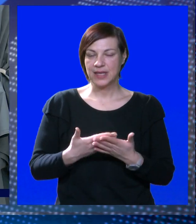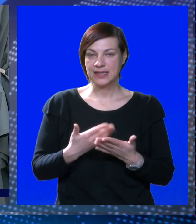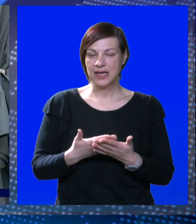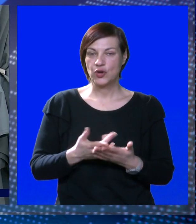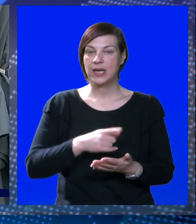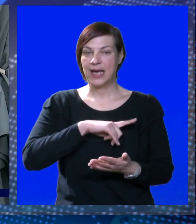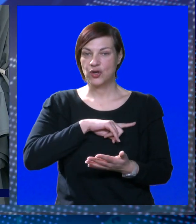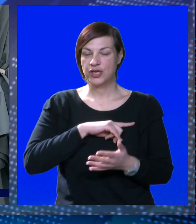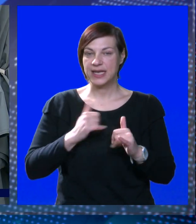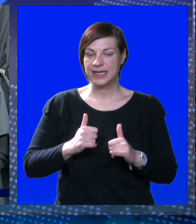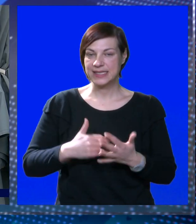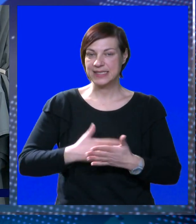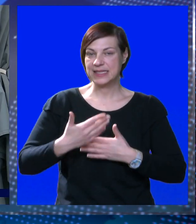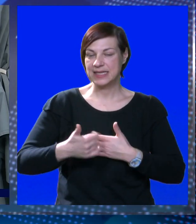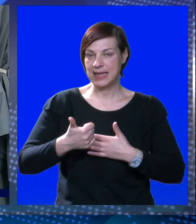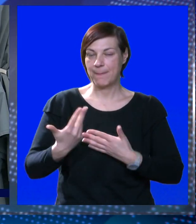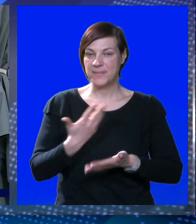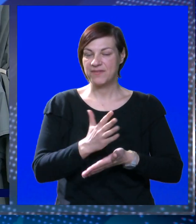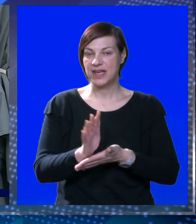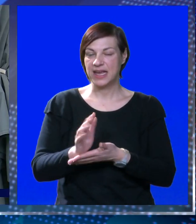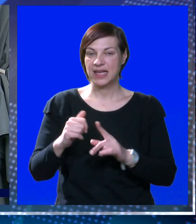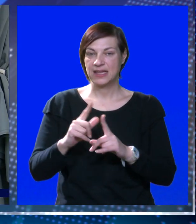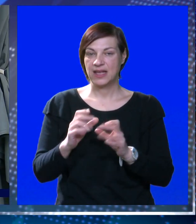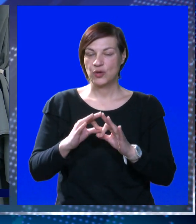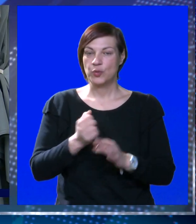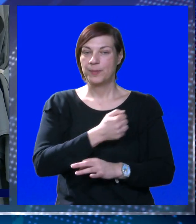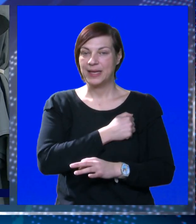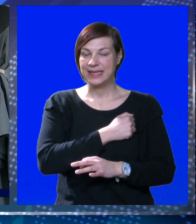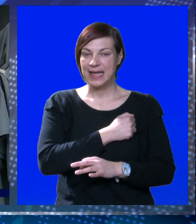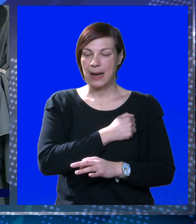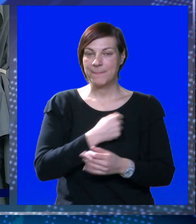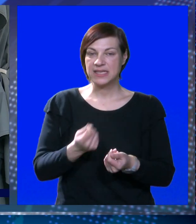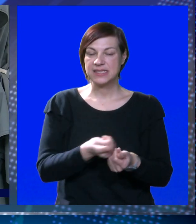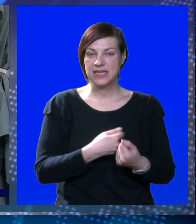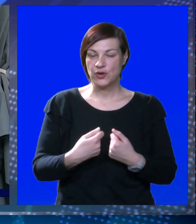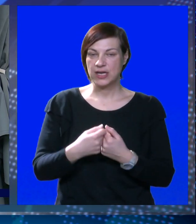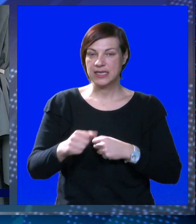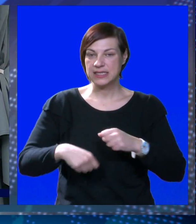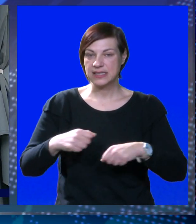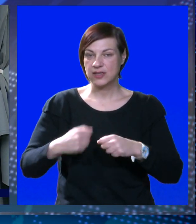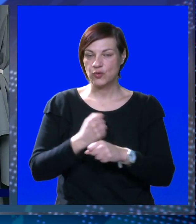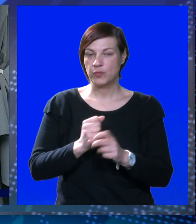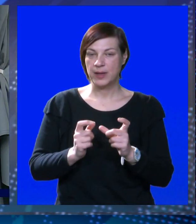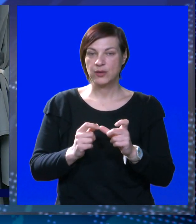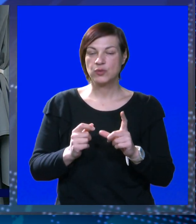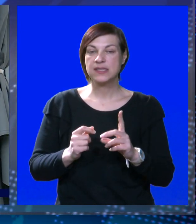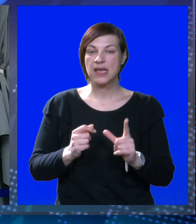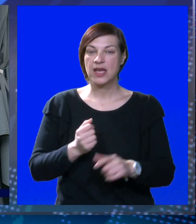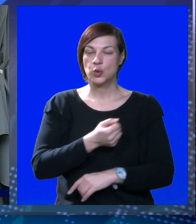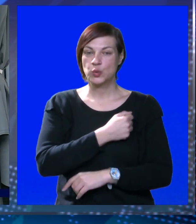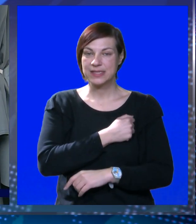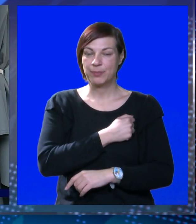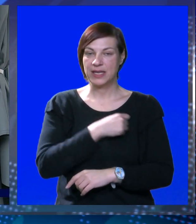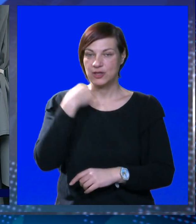Tako je, nakon rijeke, sad slijedi nam prva regata Kupa Dalmacije, memorial Zlatko Celent u organizaciji Veslačog kluba Gusara u Splitu.